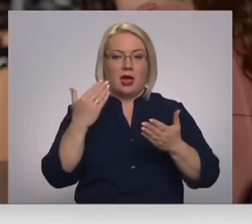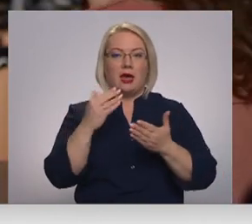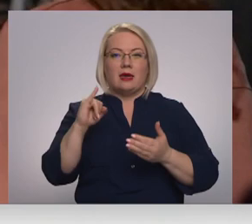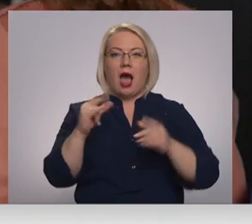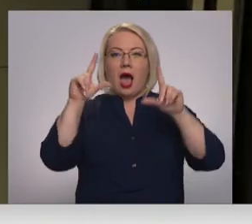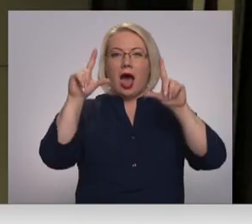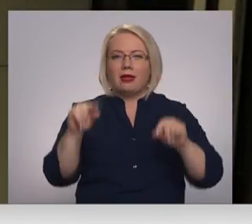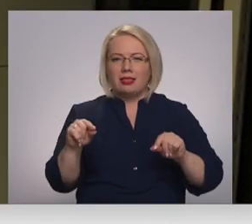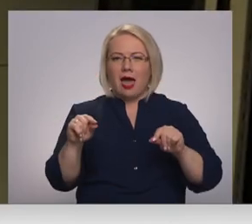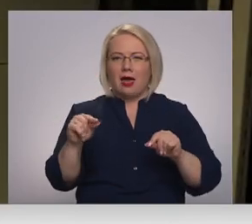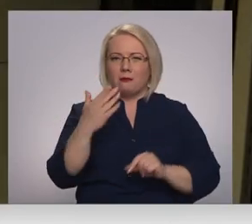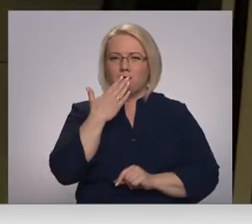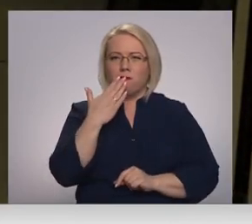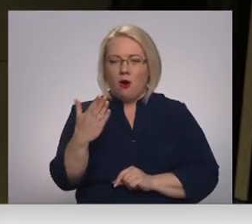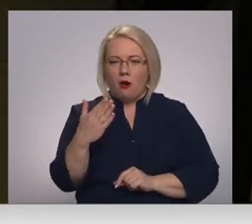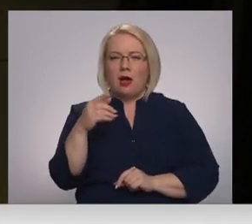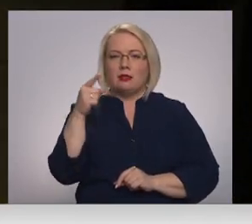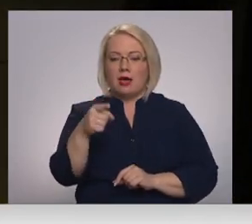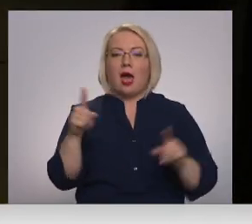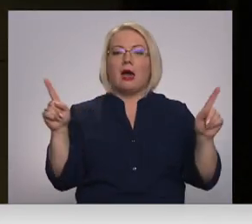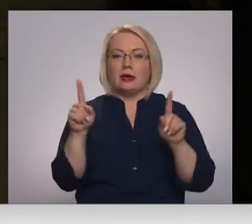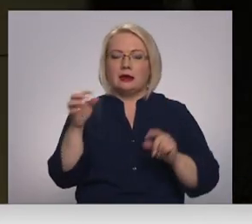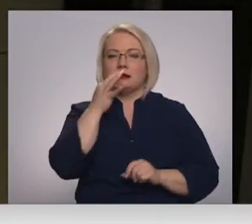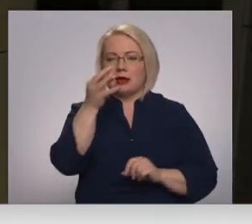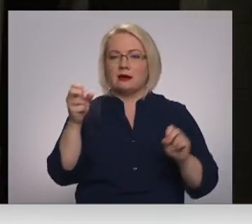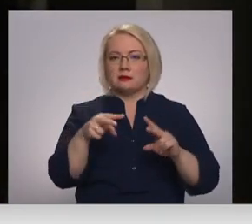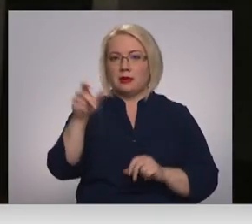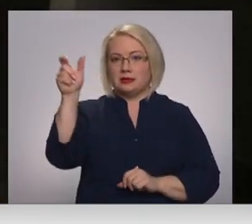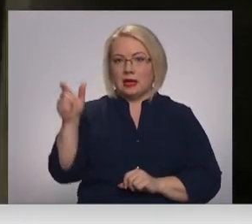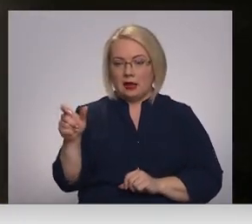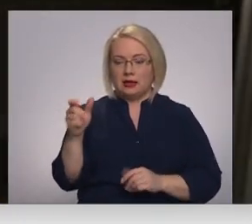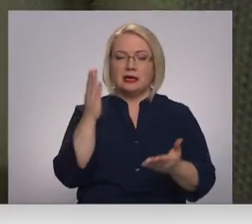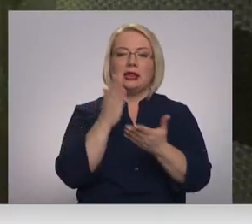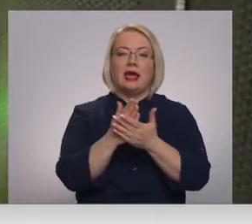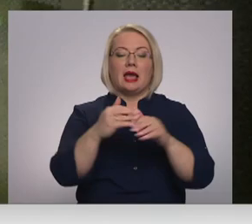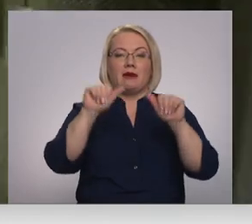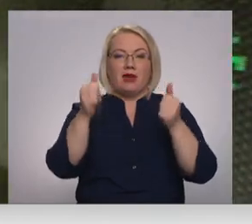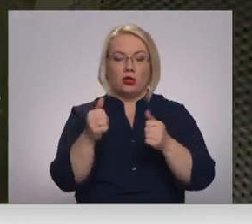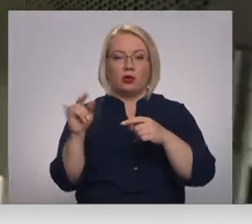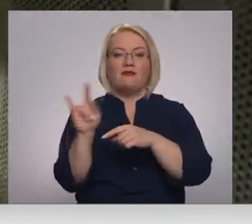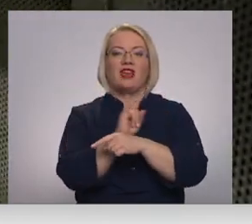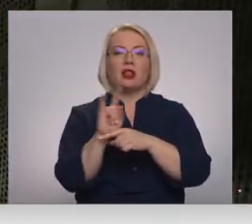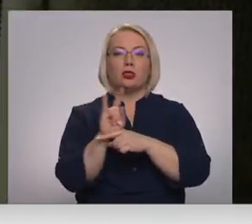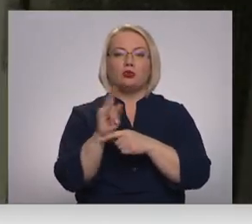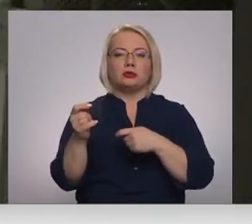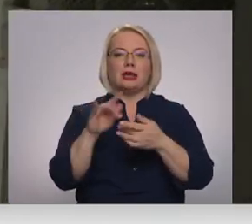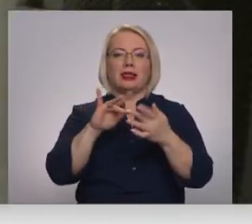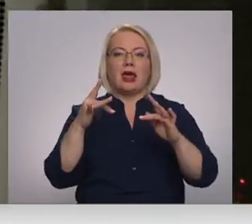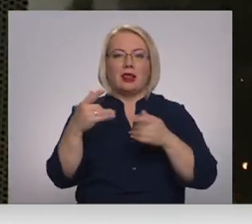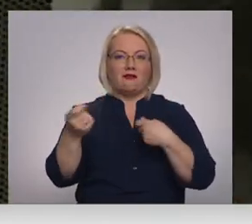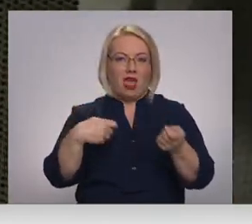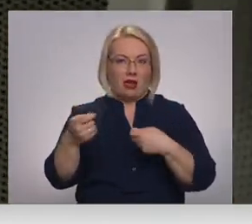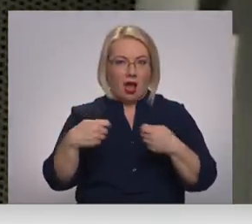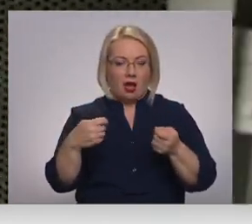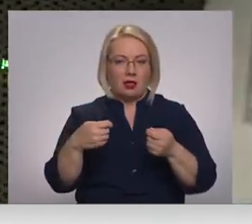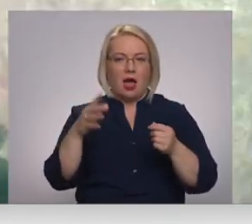pārāk labas, lai būtu taisnība. Visticamāk tā arī ir, norāda eksperts. Tiek veidoti viltusi internetu veikli ar